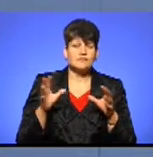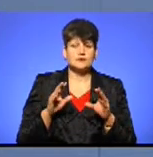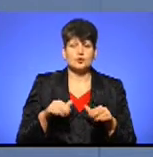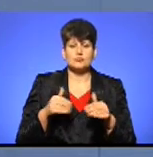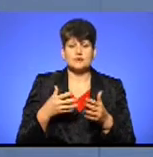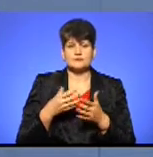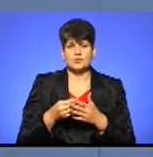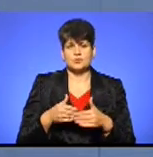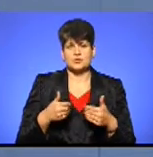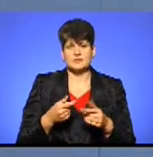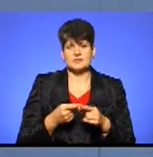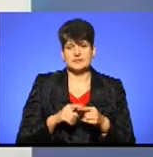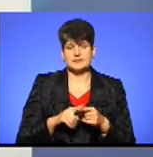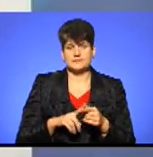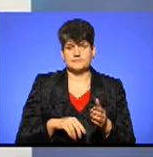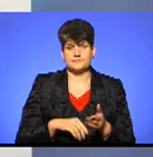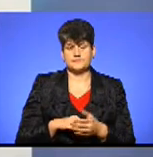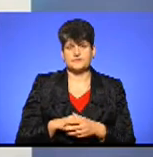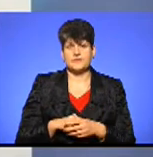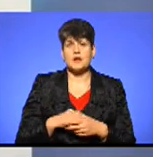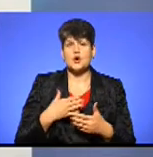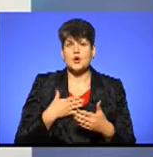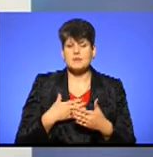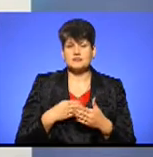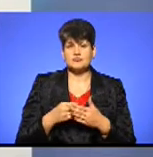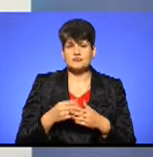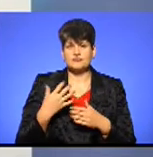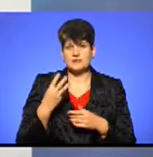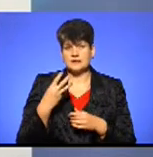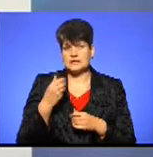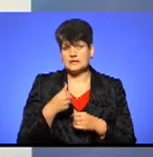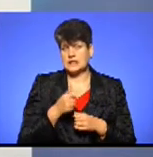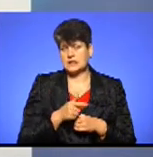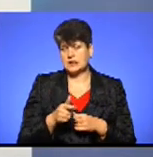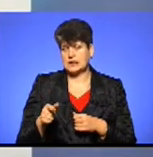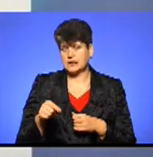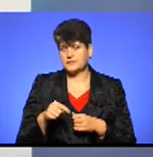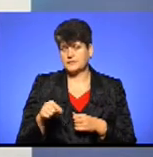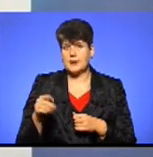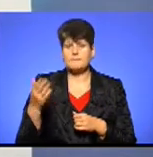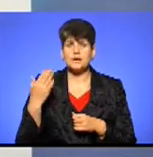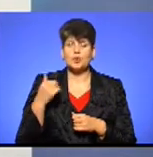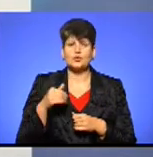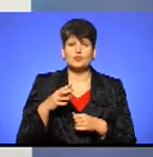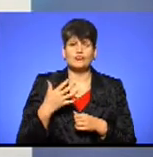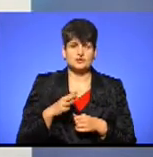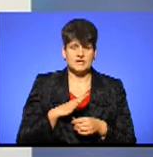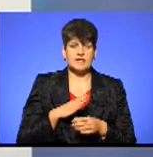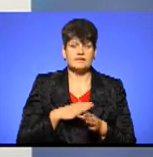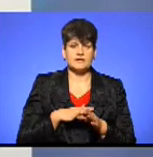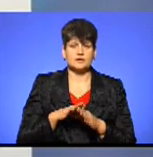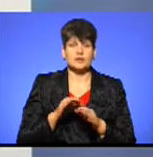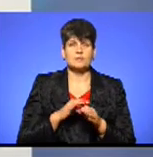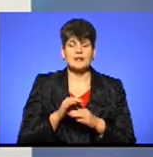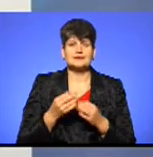пропозиції в насні змін. От громадський бюджет в нас вже третій рік. Минулого року, чи є вже реалізовані проекти?